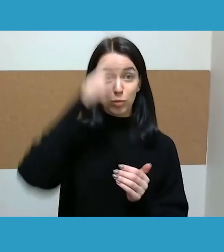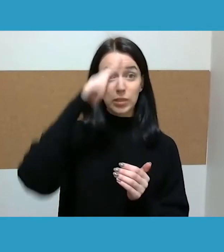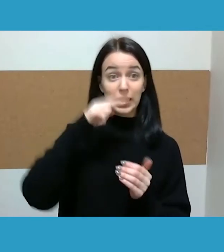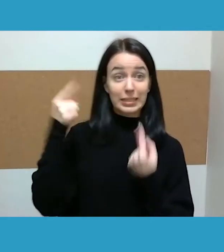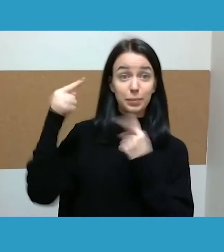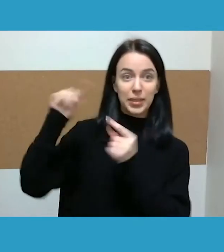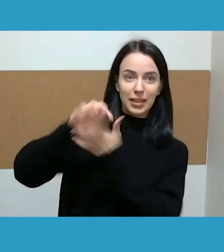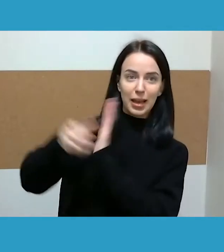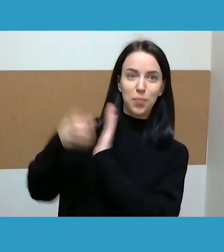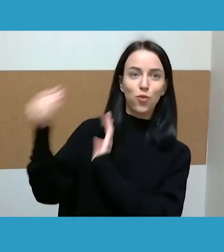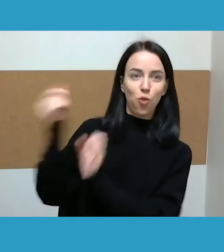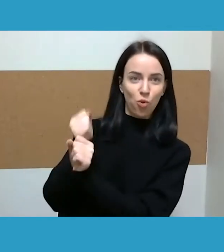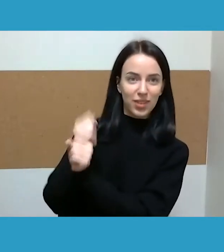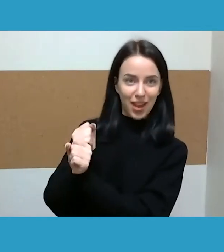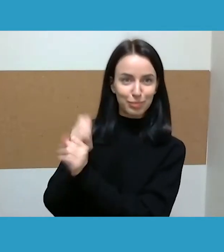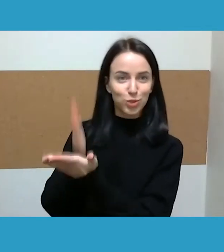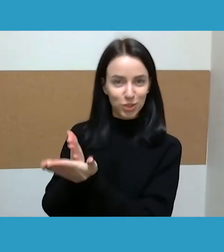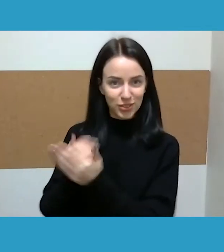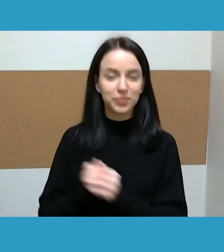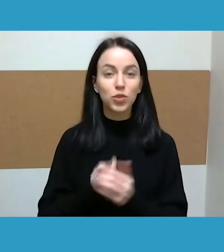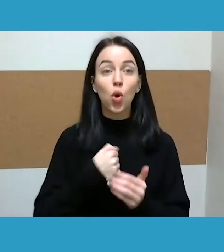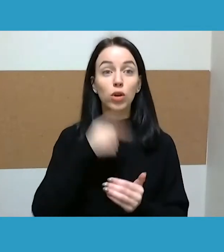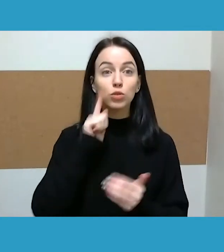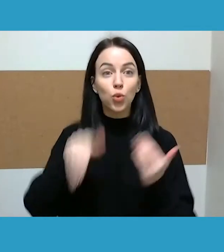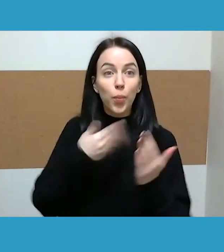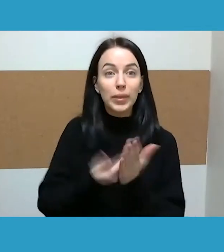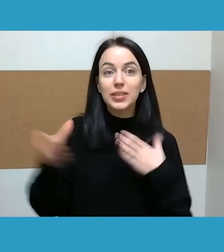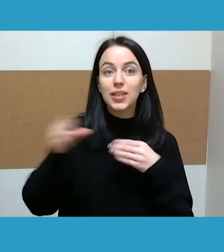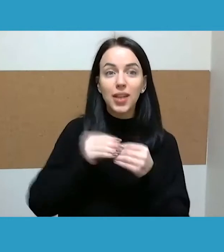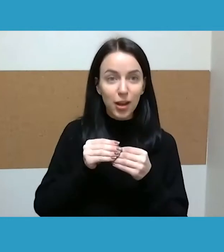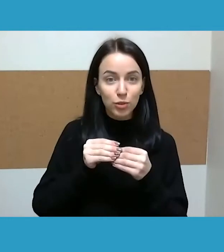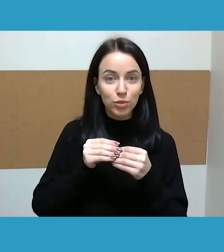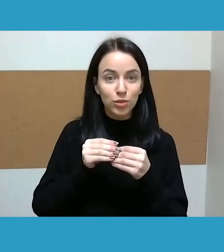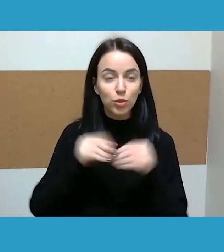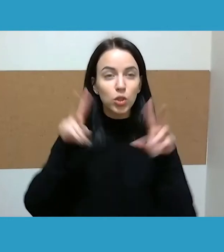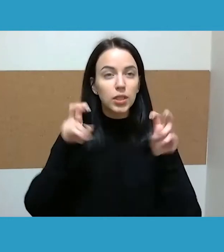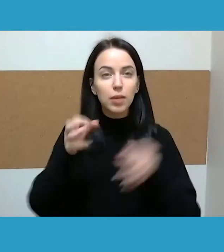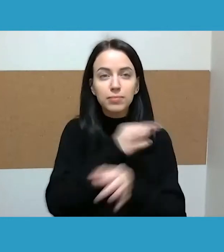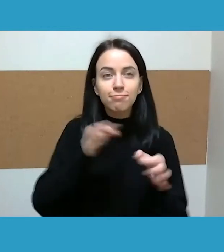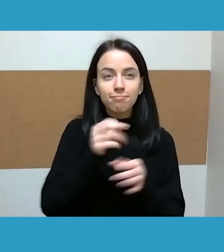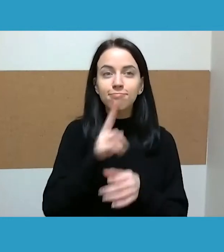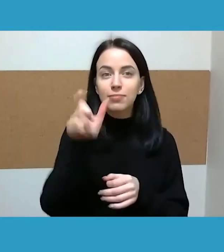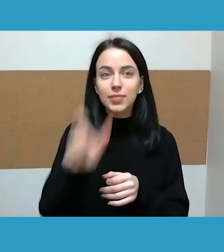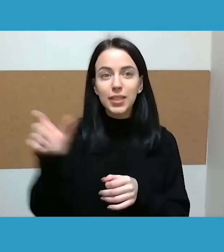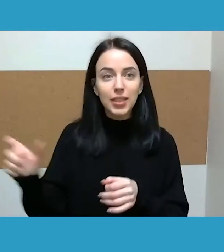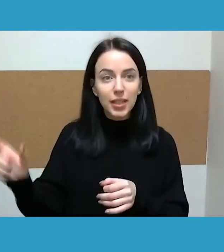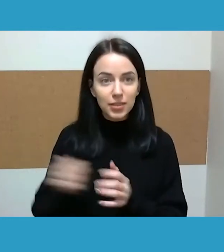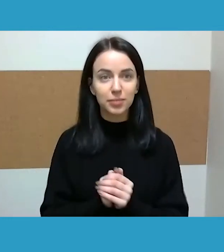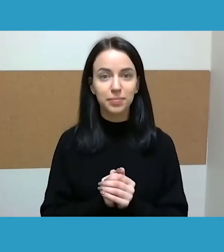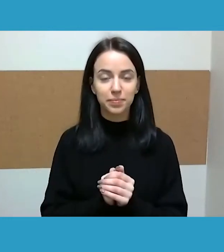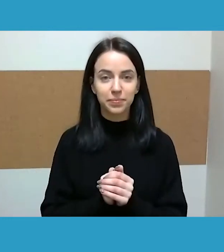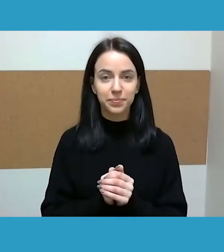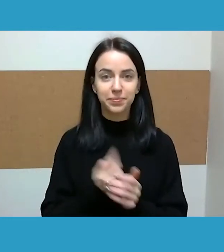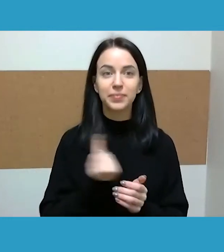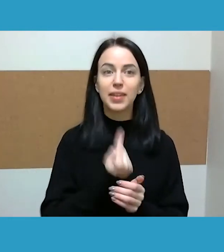savo darbą, o aš noriu pristatyti tuos, kurie šiandien su manim bandys šitą temą pagvildenti. Tai visų